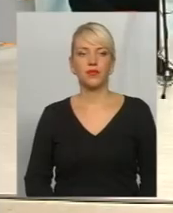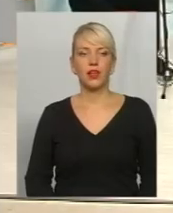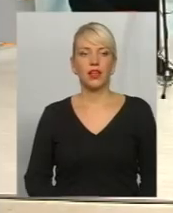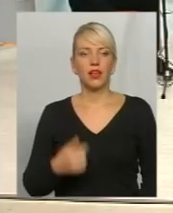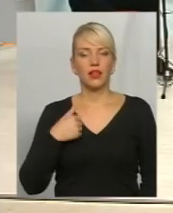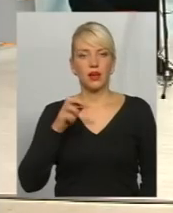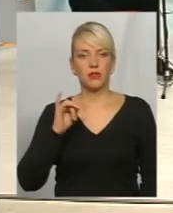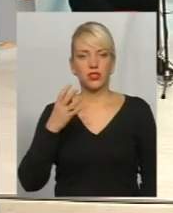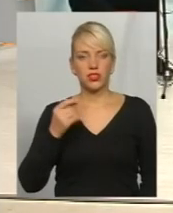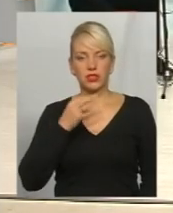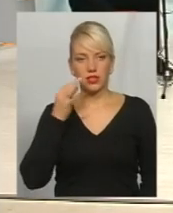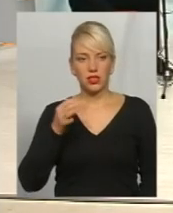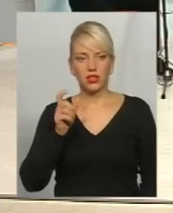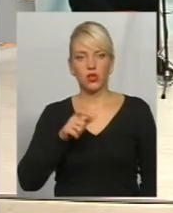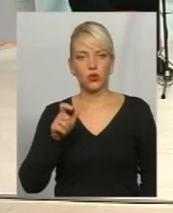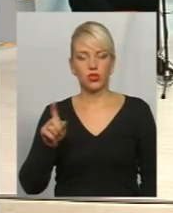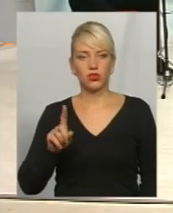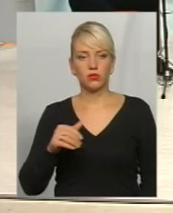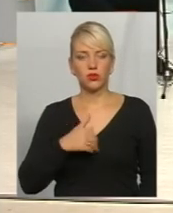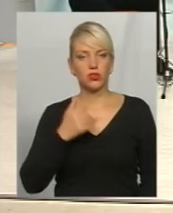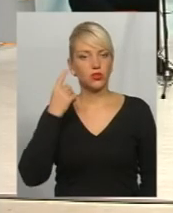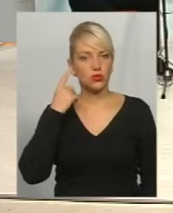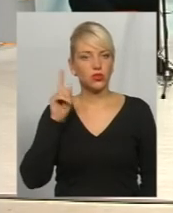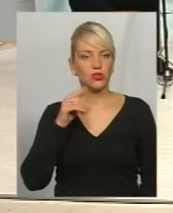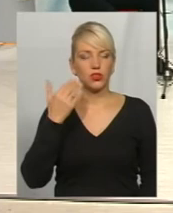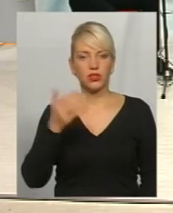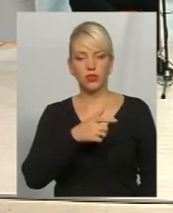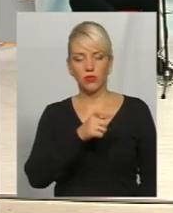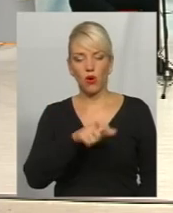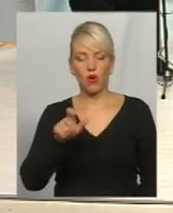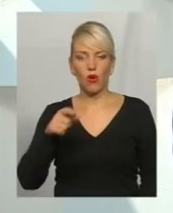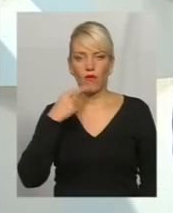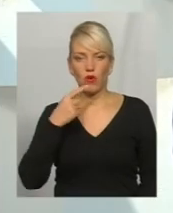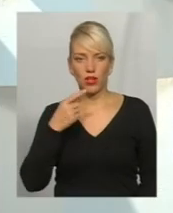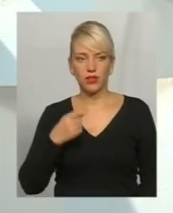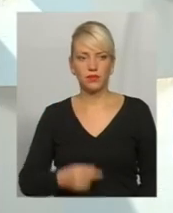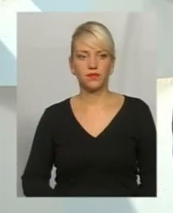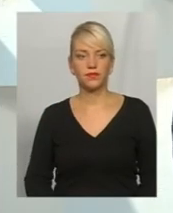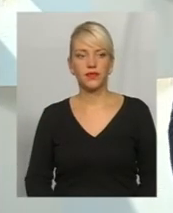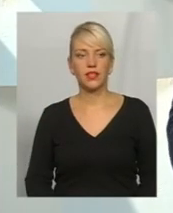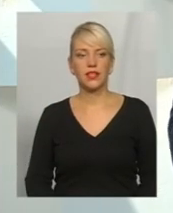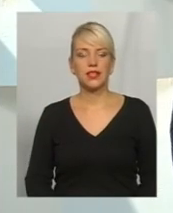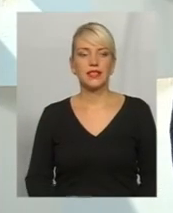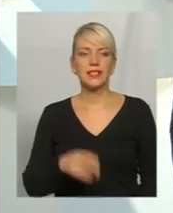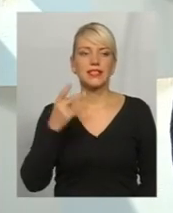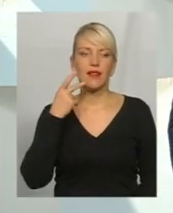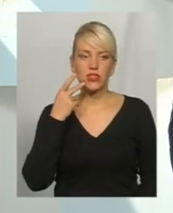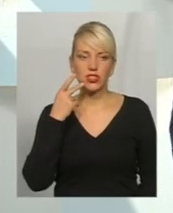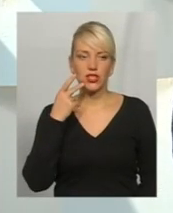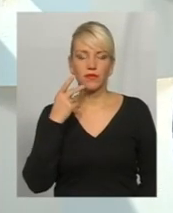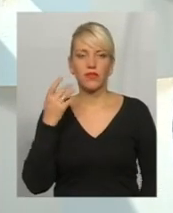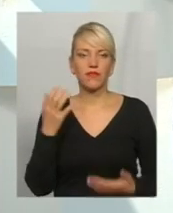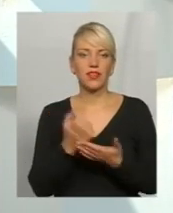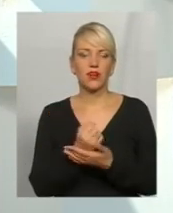ще сказала, щоб люди хотіли чути те, що їм говорять. І завжди ви